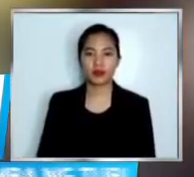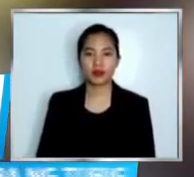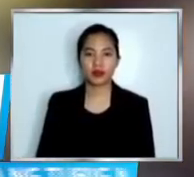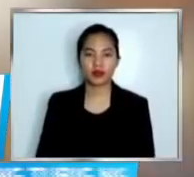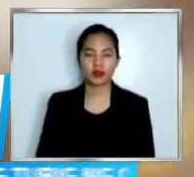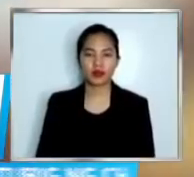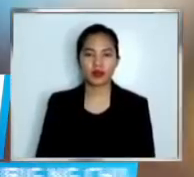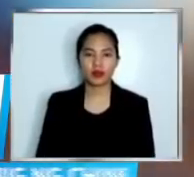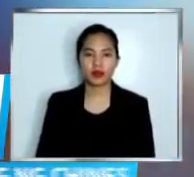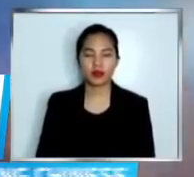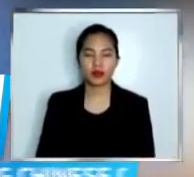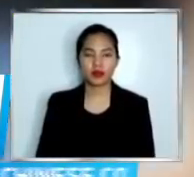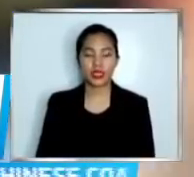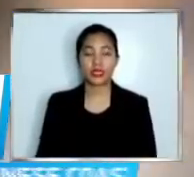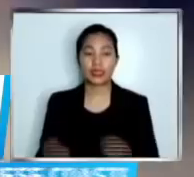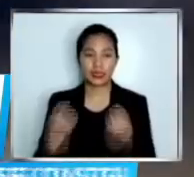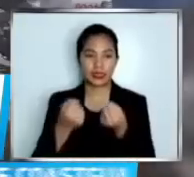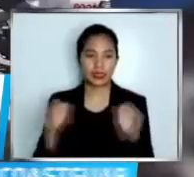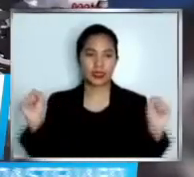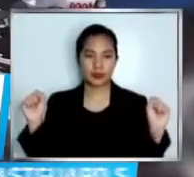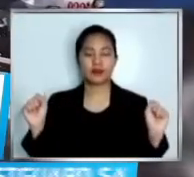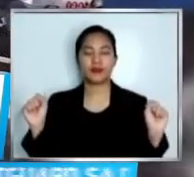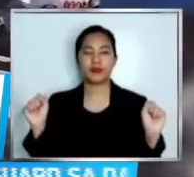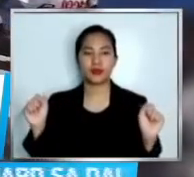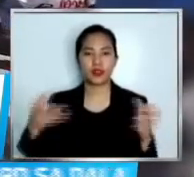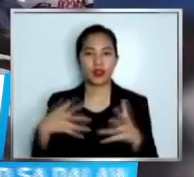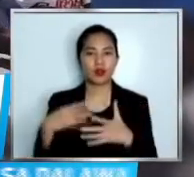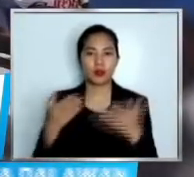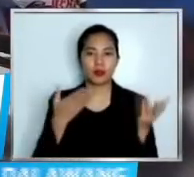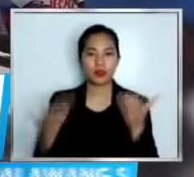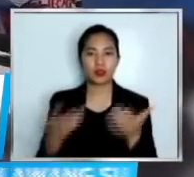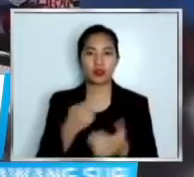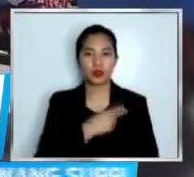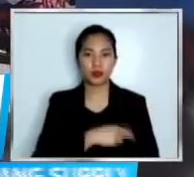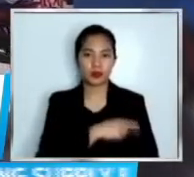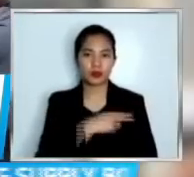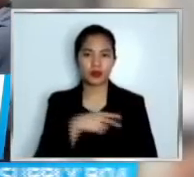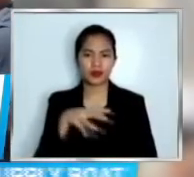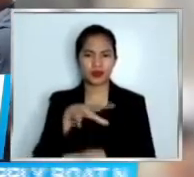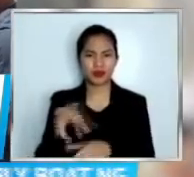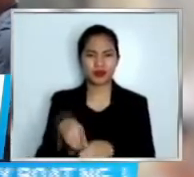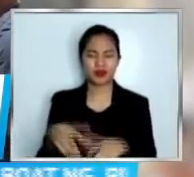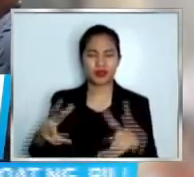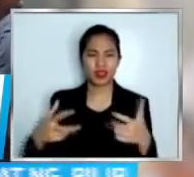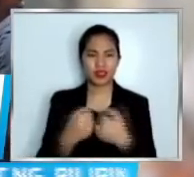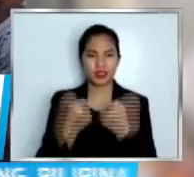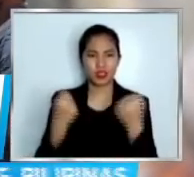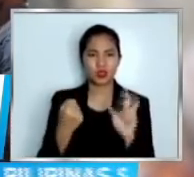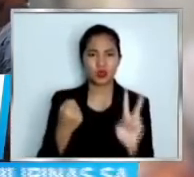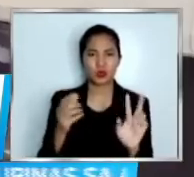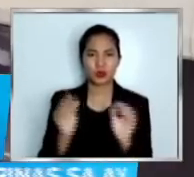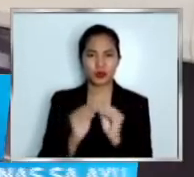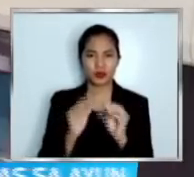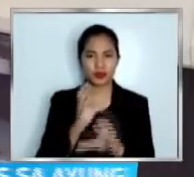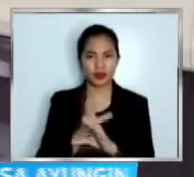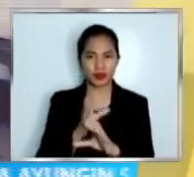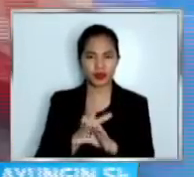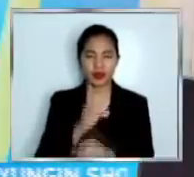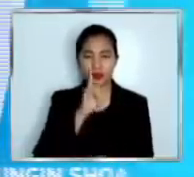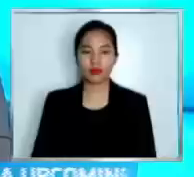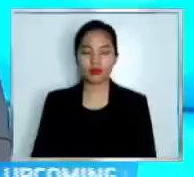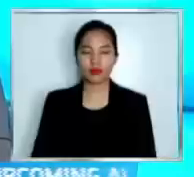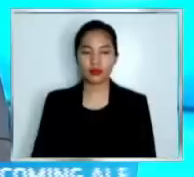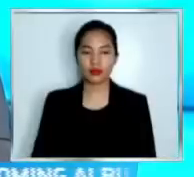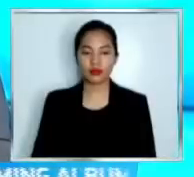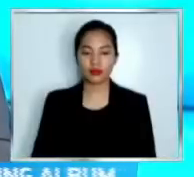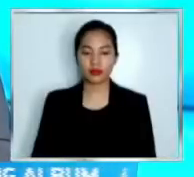Ligtas naman siyang nailabas ng truck at dinala sa ospital na damay sa aksidente ang dalawa pang ibang sasakya nangako si Kilme nasasagutin ang lahat ng danyo